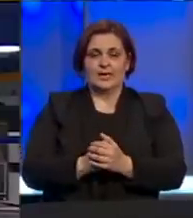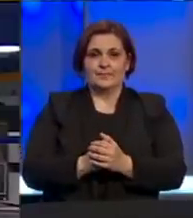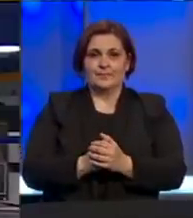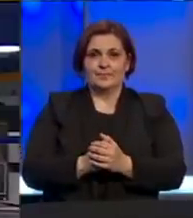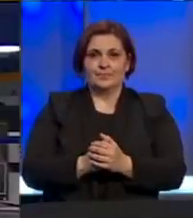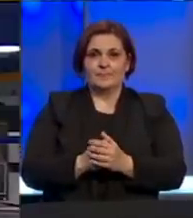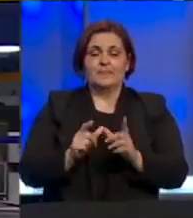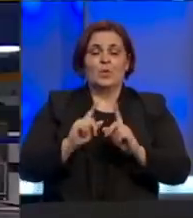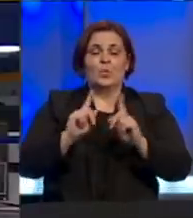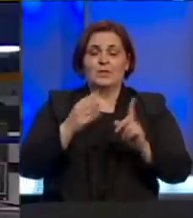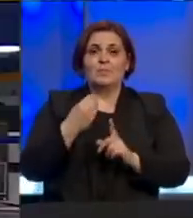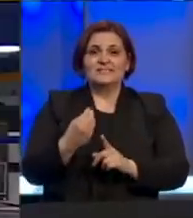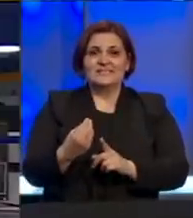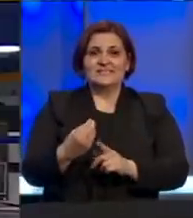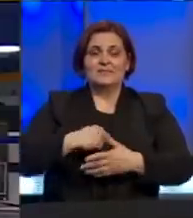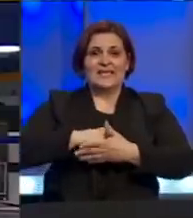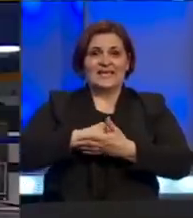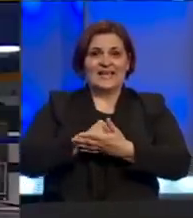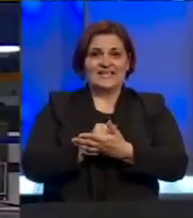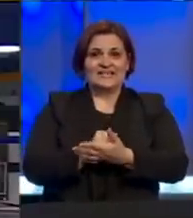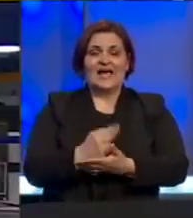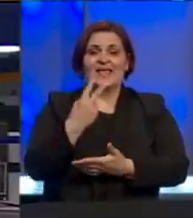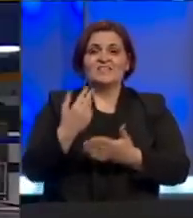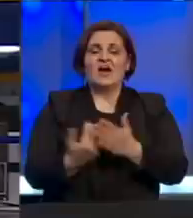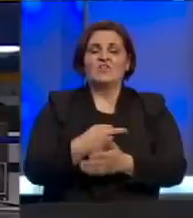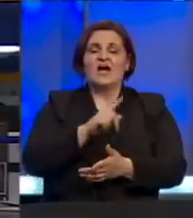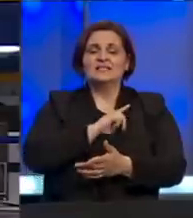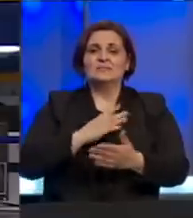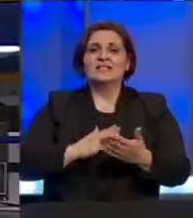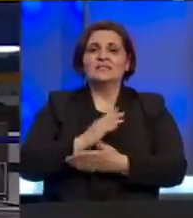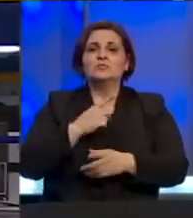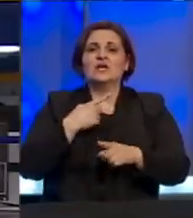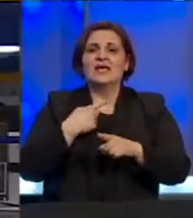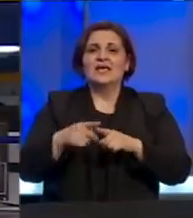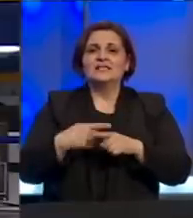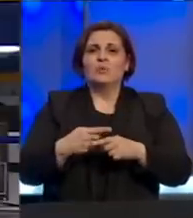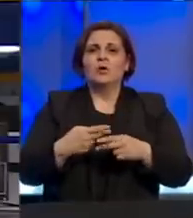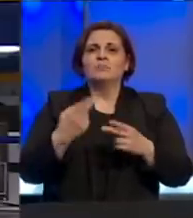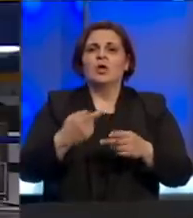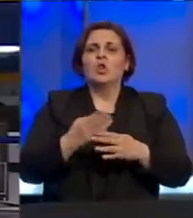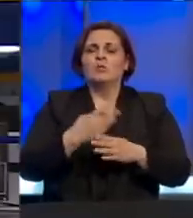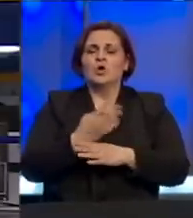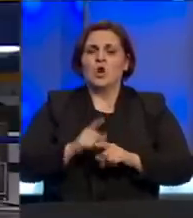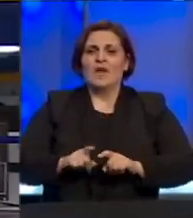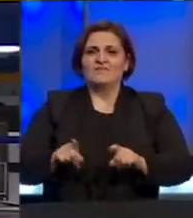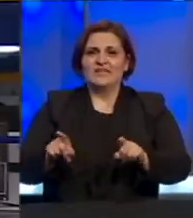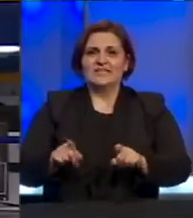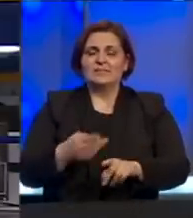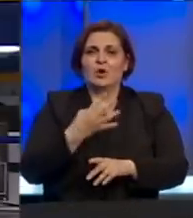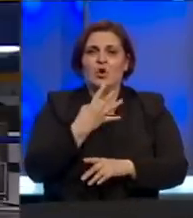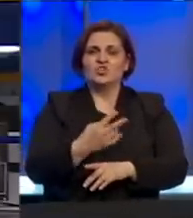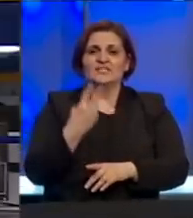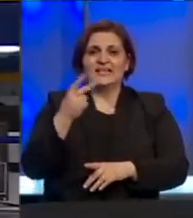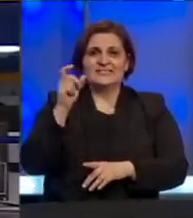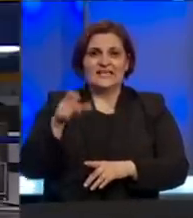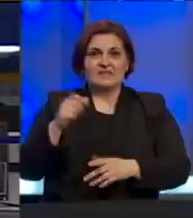U Republici Srpskoj registrirano su dva nova smrtna slučaja usjed posljedica izazvanih novim koronavirusom. Kod 42